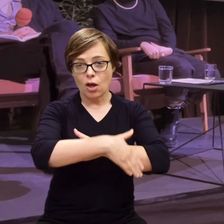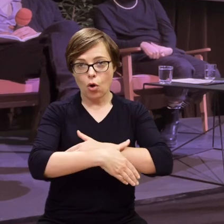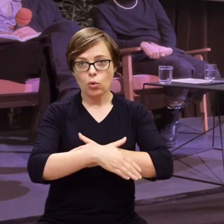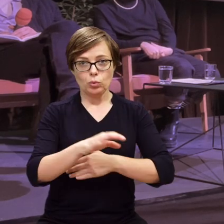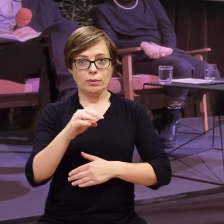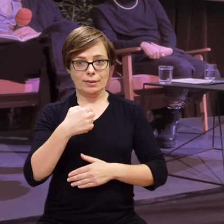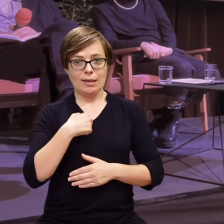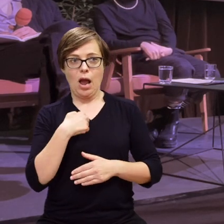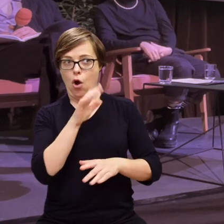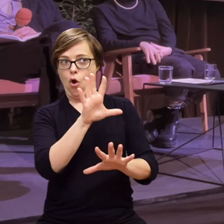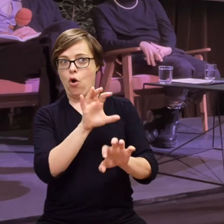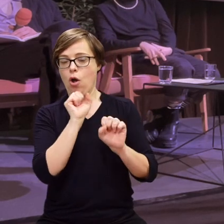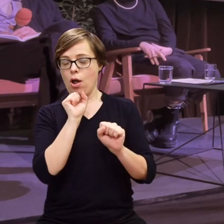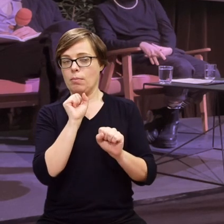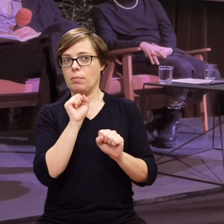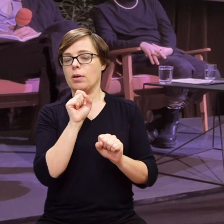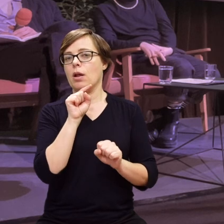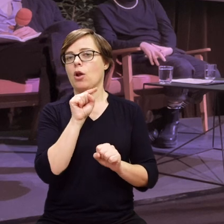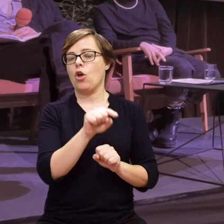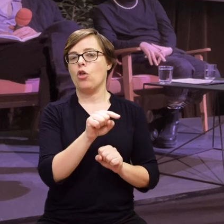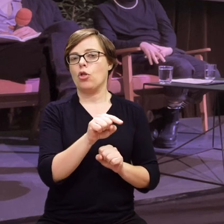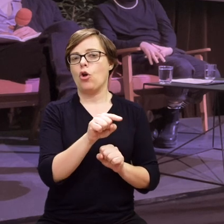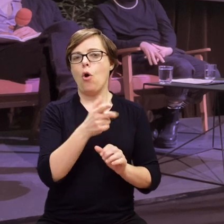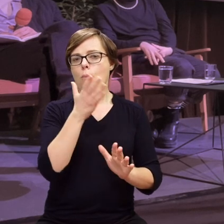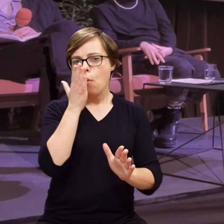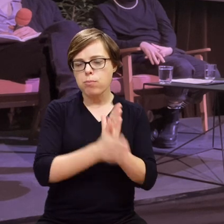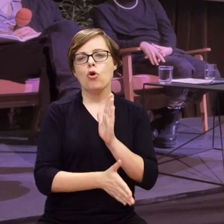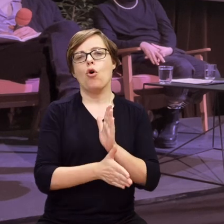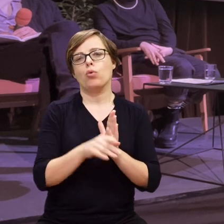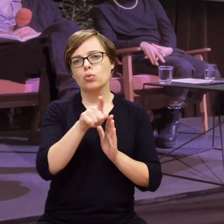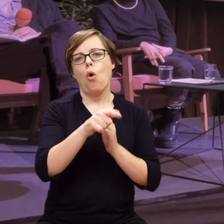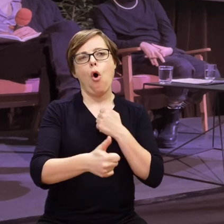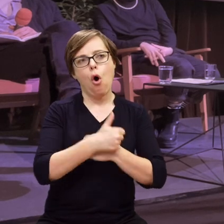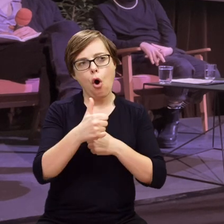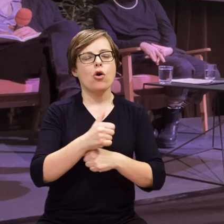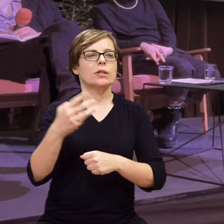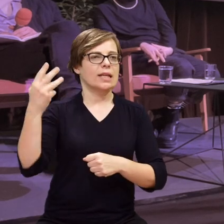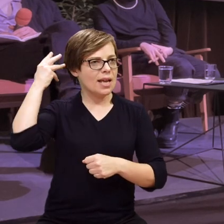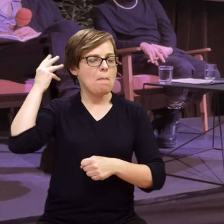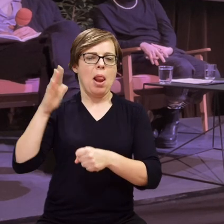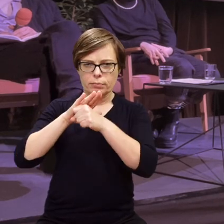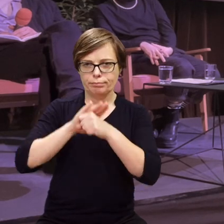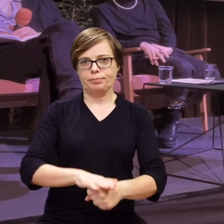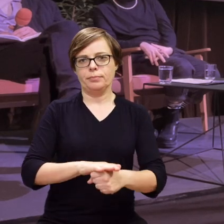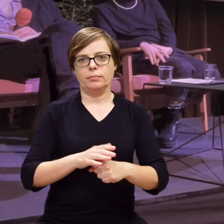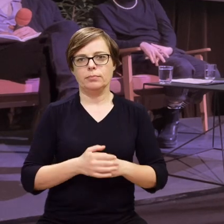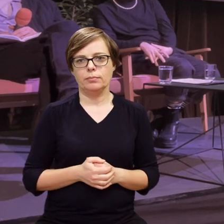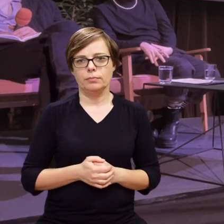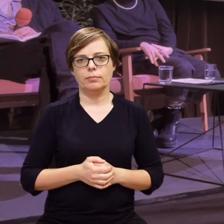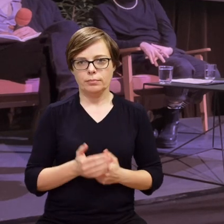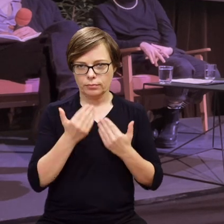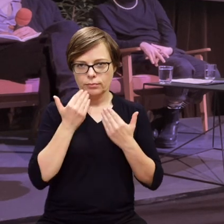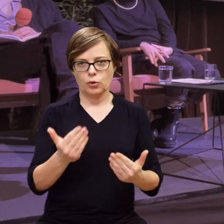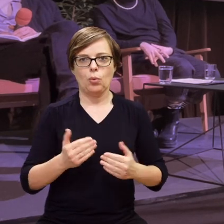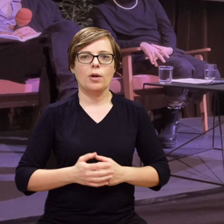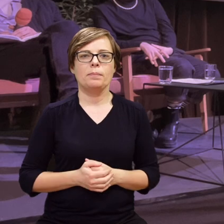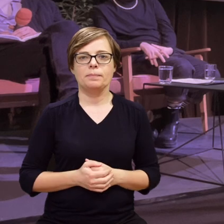w moim odbiorze jest po prostu potępiająca implant. Dziękuję.